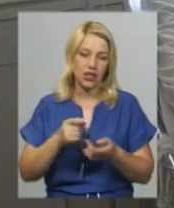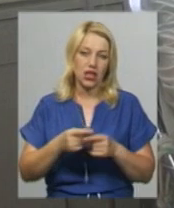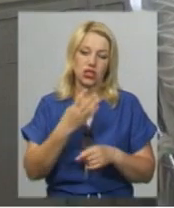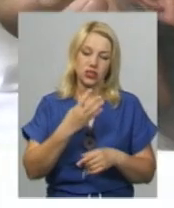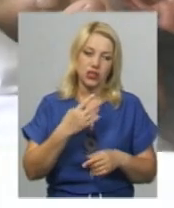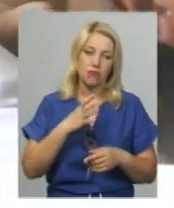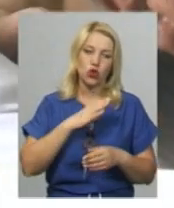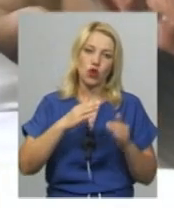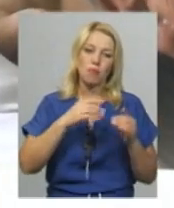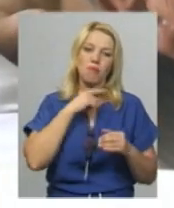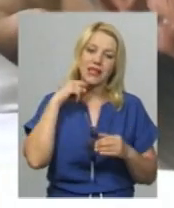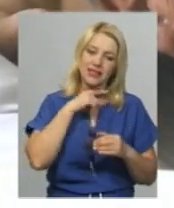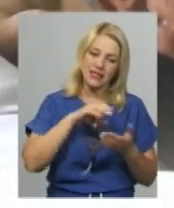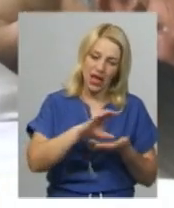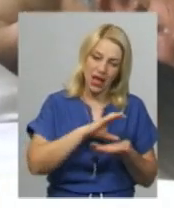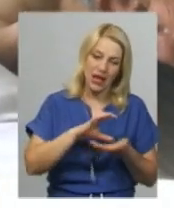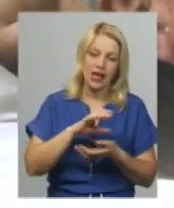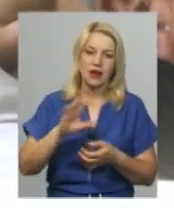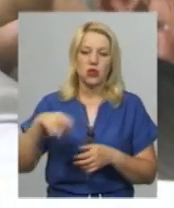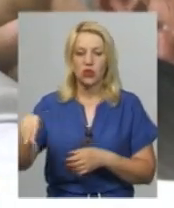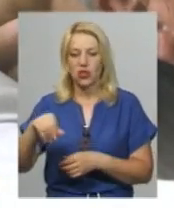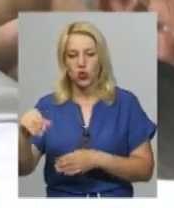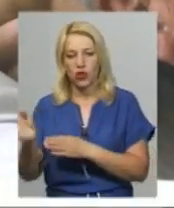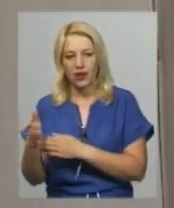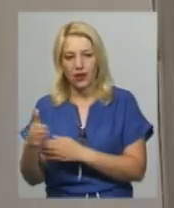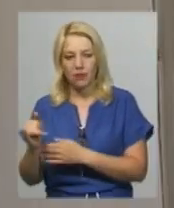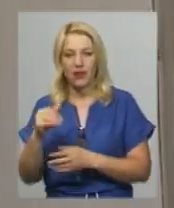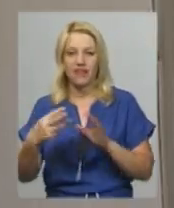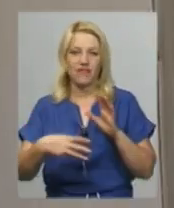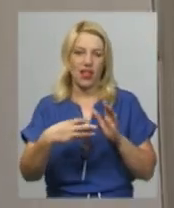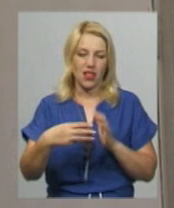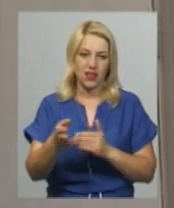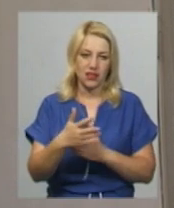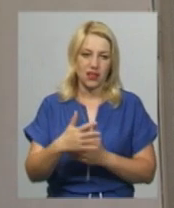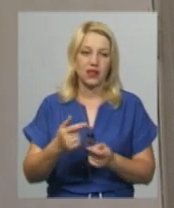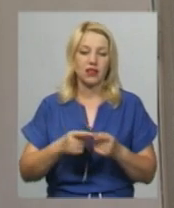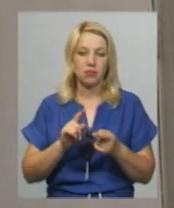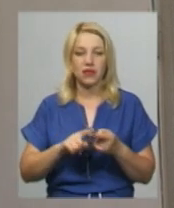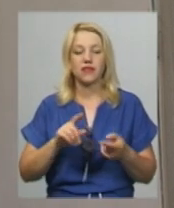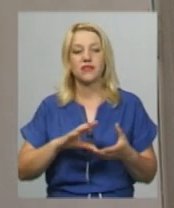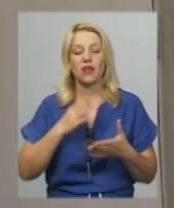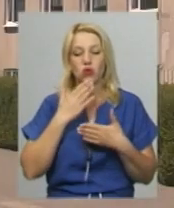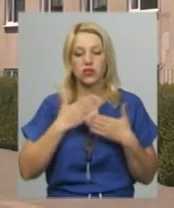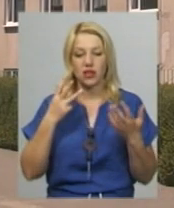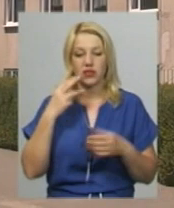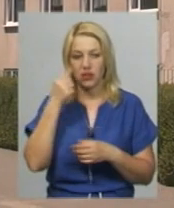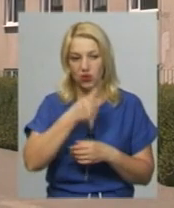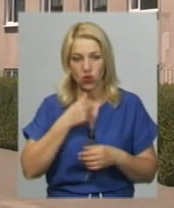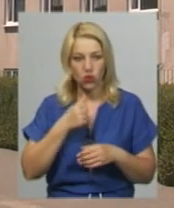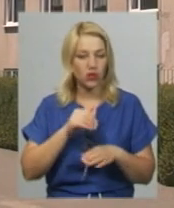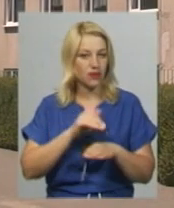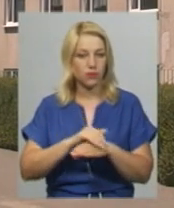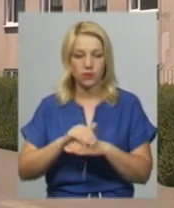вживанням м'ясної консерви, три з засолом риби і один із вживанням в'яленої риби. За останні п'ять років смертельних випадків від ботулізму в області не